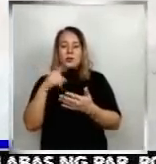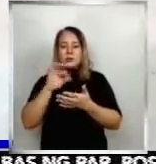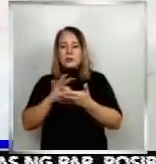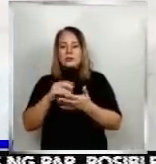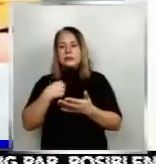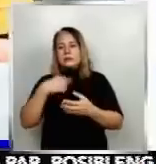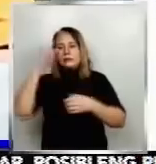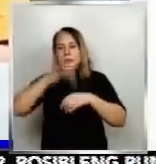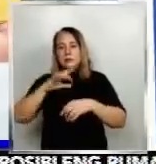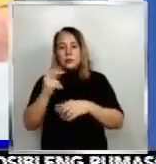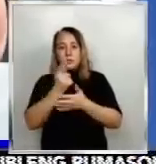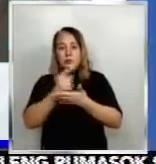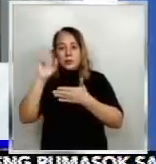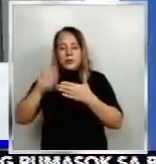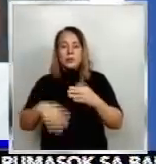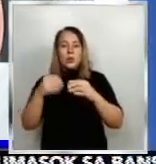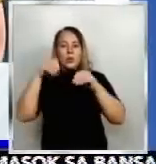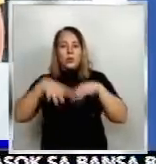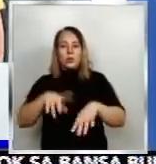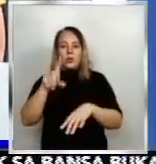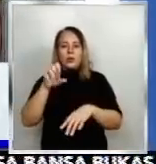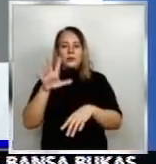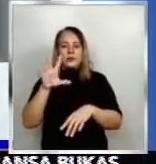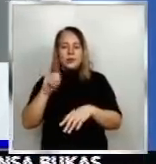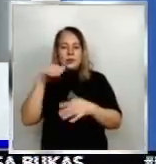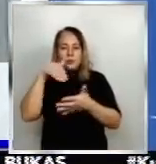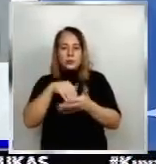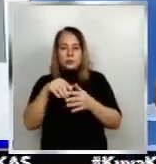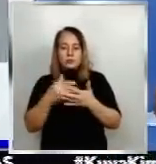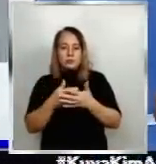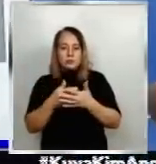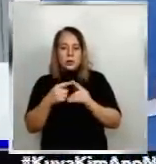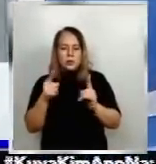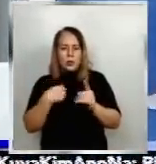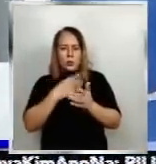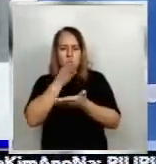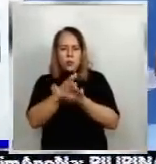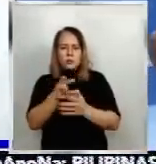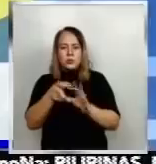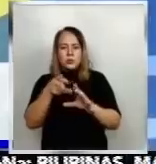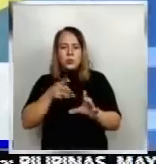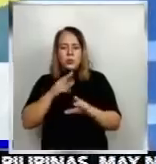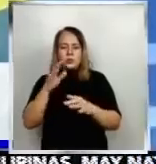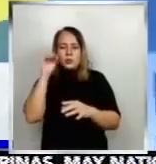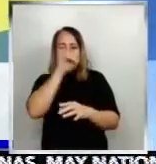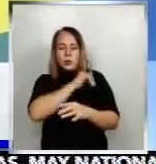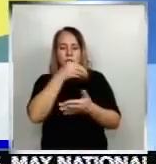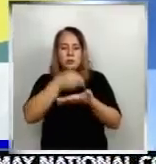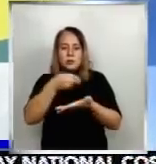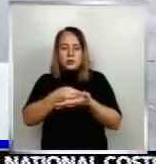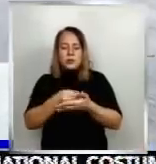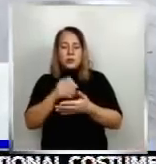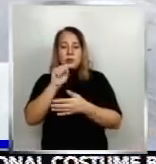weekend at nawalan ng 150,000 pesos. Kaya nagpa siya siyang i-withdraw na ang natitira niyang pera. Noong Sabado na